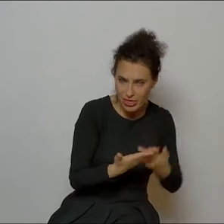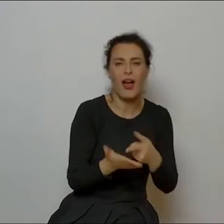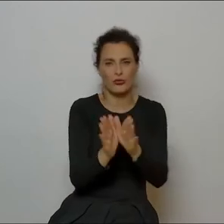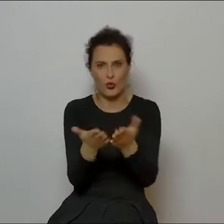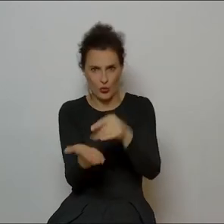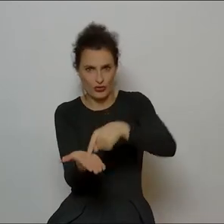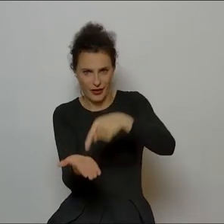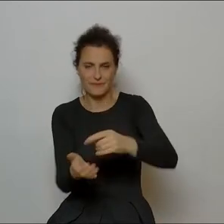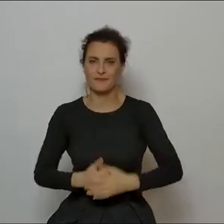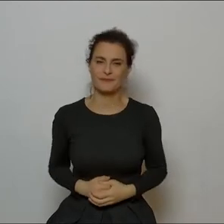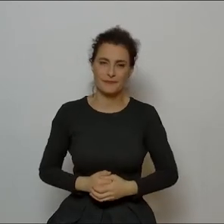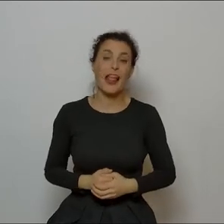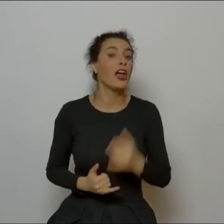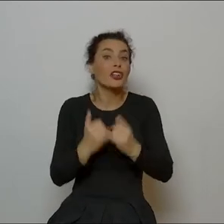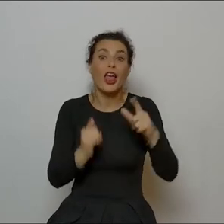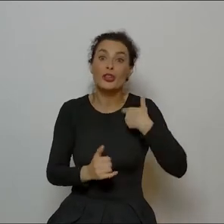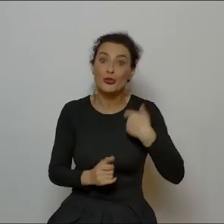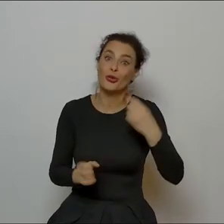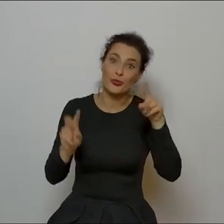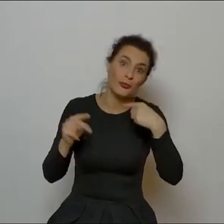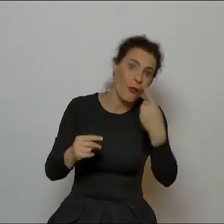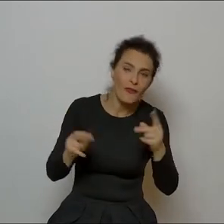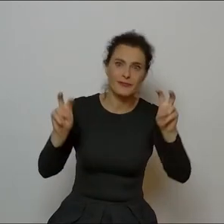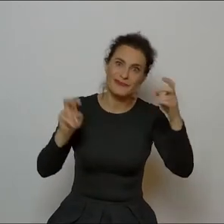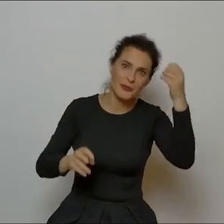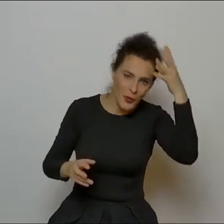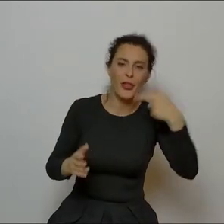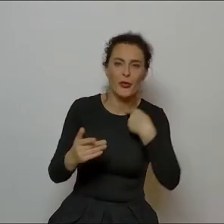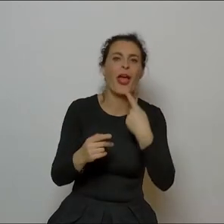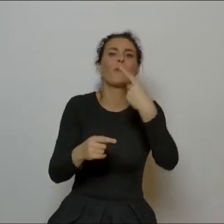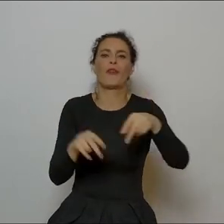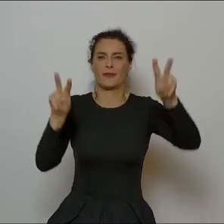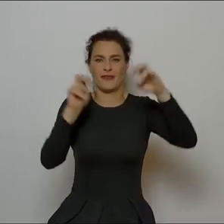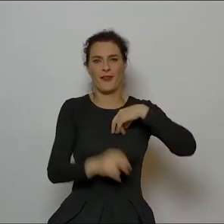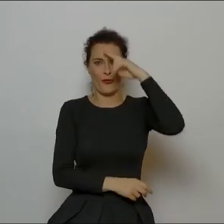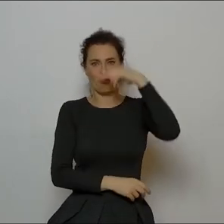miała coś mądrego powiedzieć, to chętnie po prostu tego Niemena zacytuję.